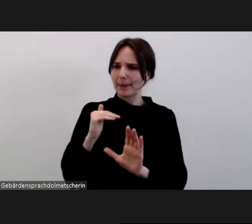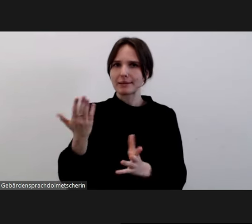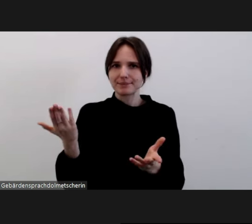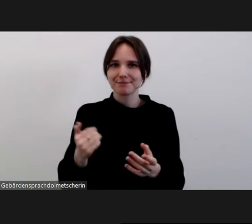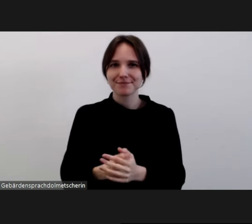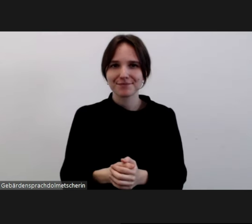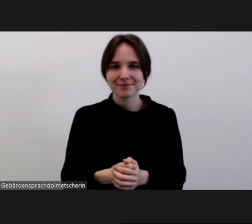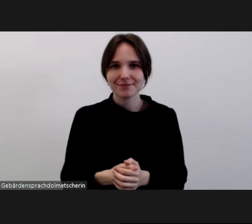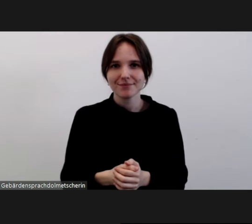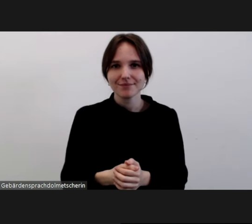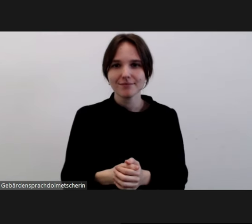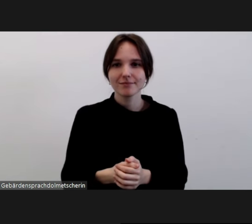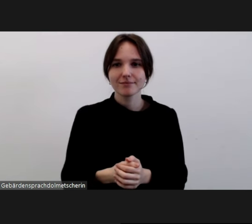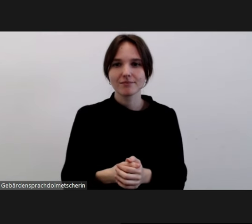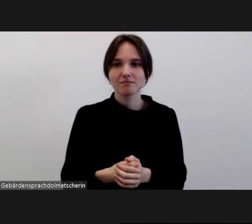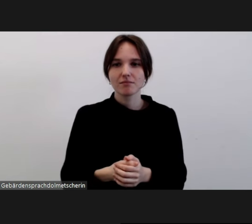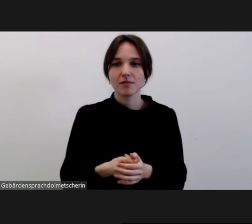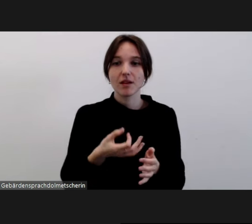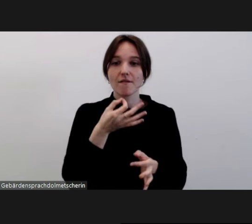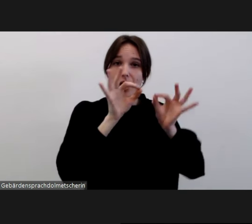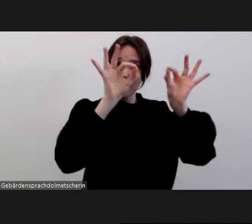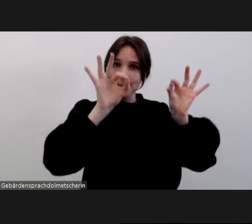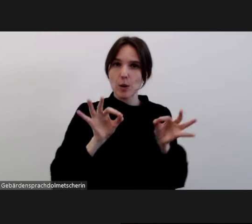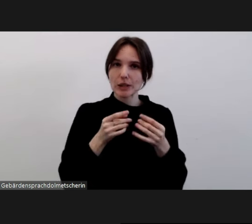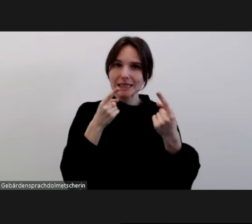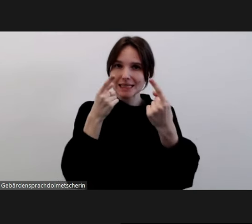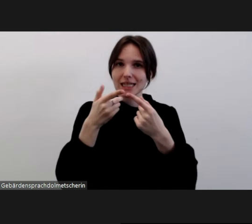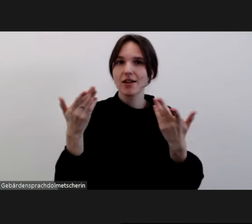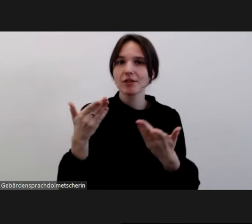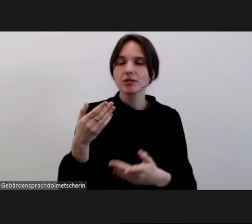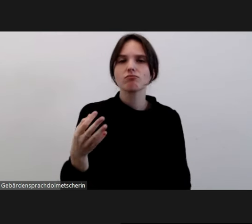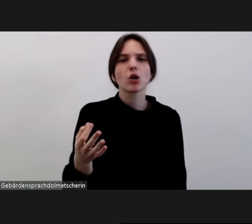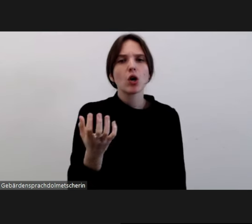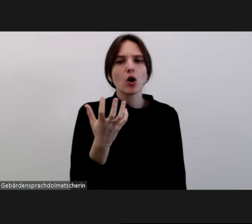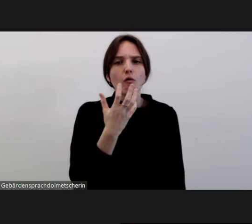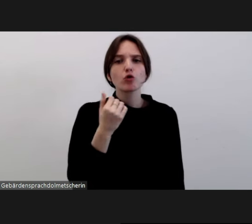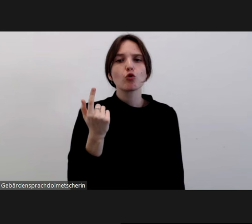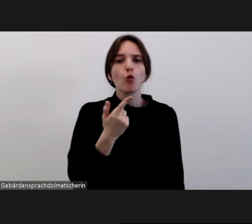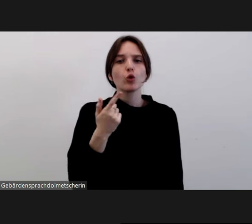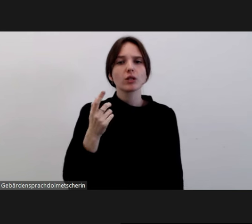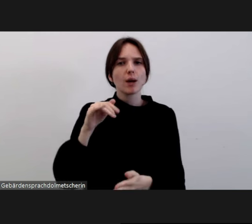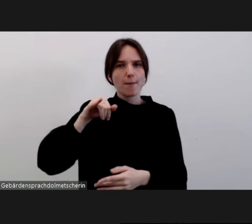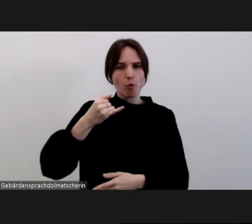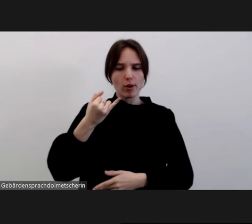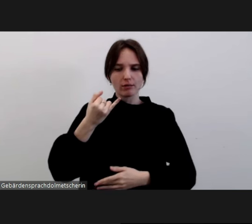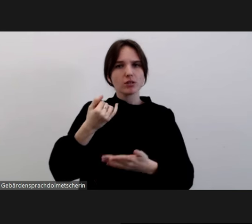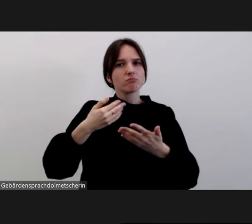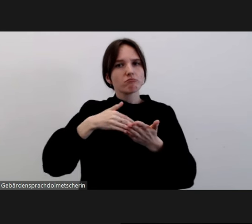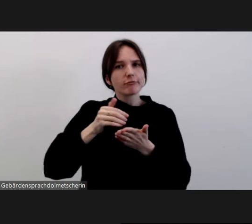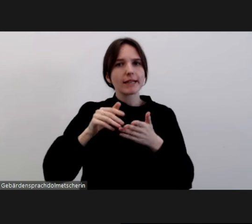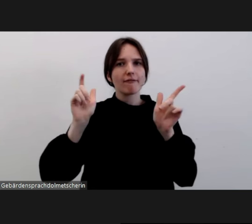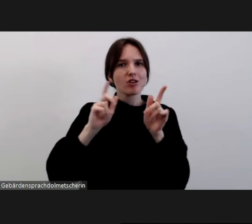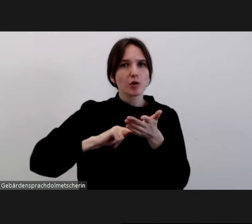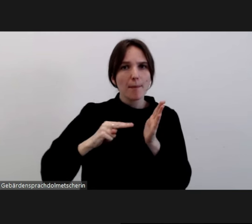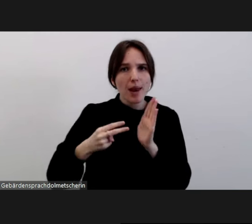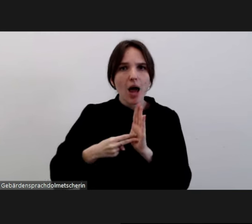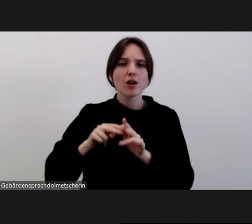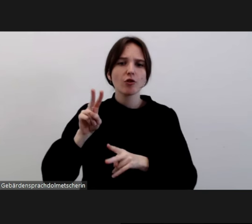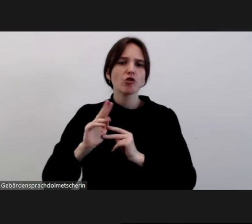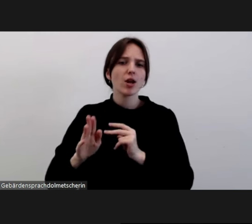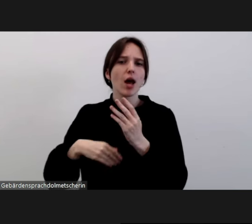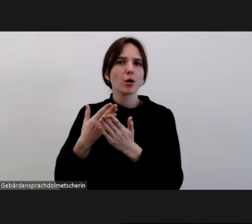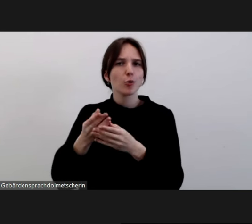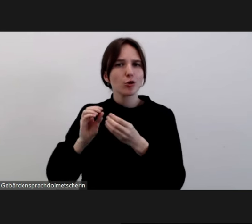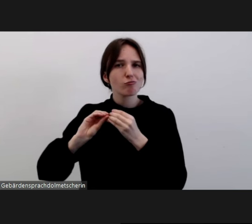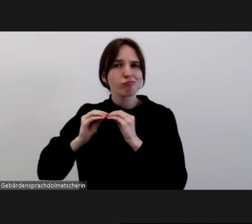Das Ziel der Befragung ist es, Erkenntnisse für die Weiterentwicklung der Bildungsangebote im Rahmen dieses Projektes, sowie für die Einschätzung von